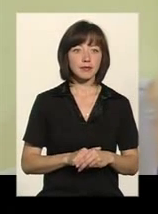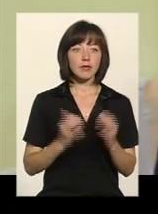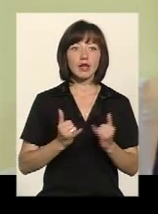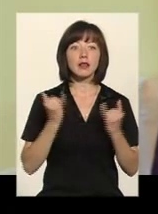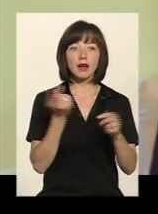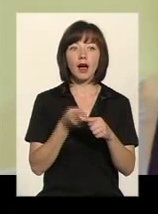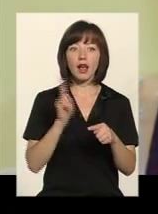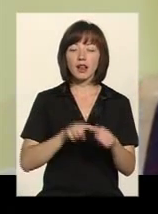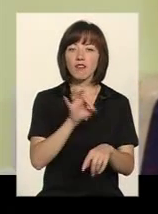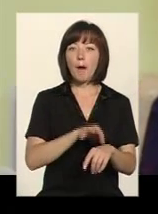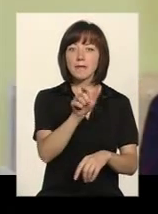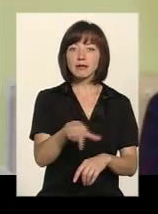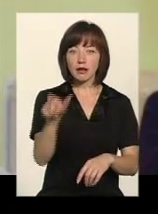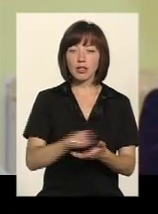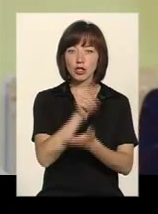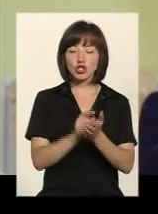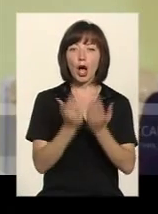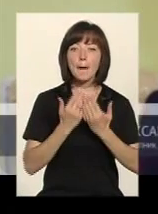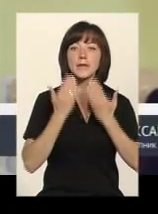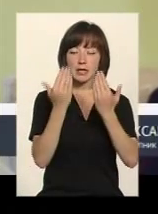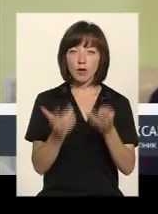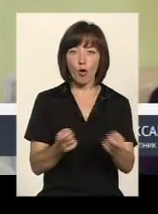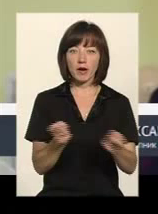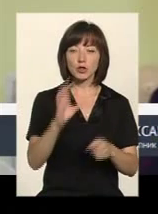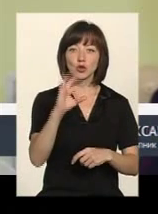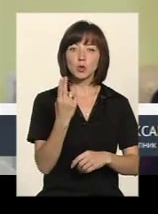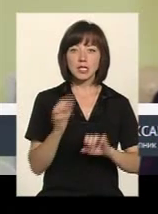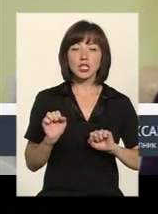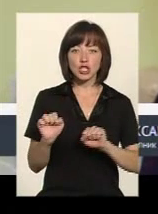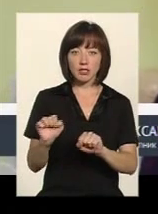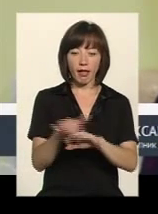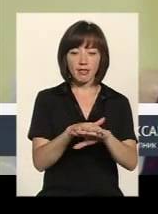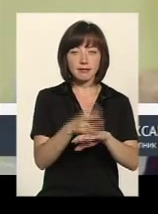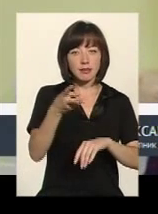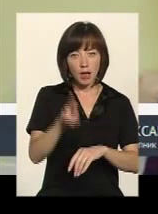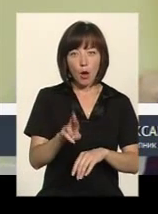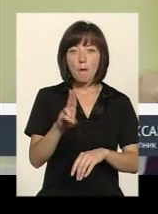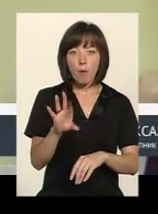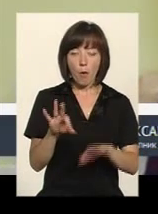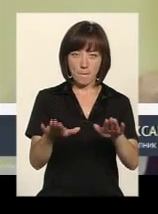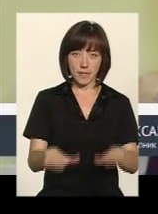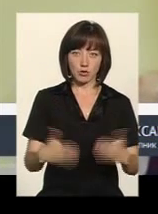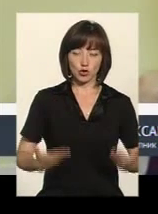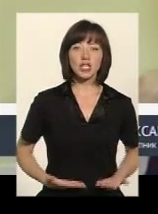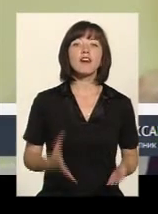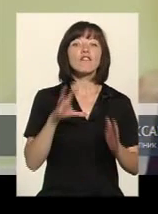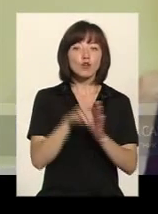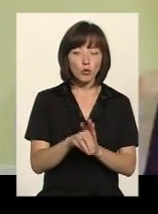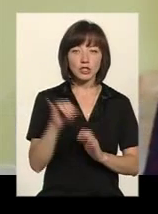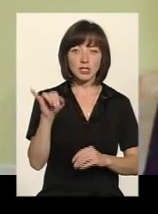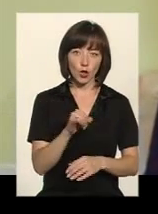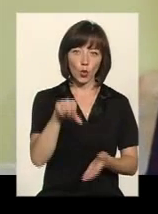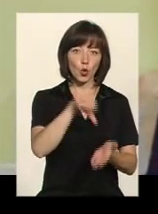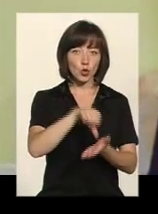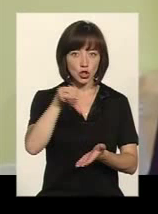Для цього пацієнти повинні зі зберігатися в управління соціальної захисту населения по місту жительства, в тому числе і